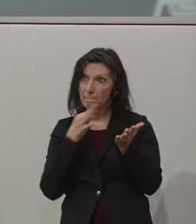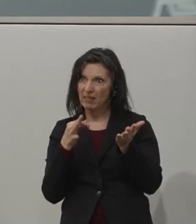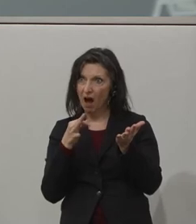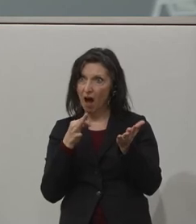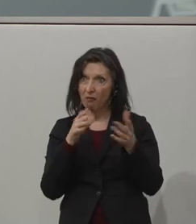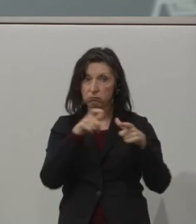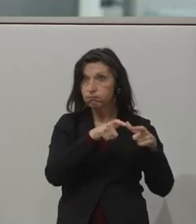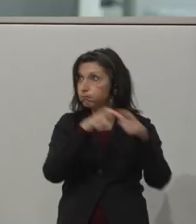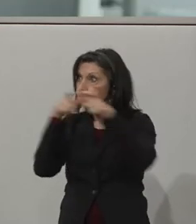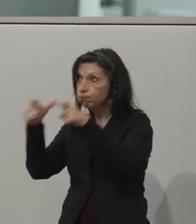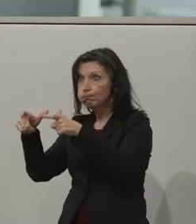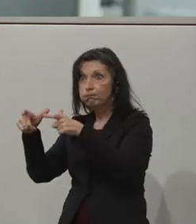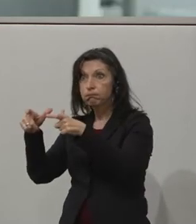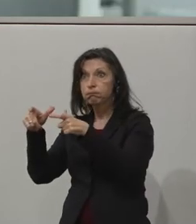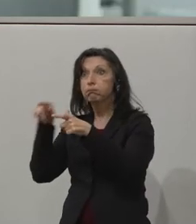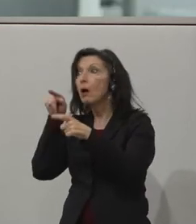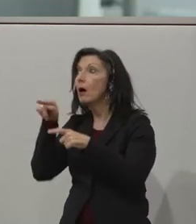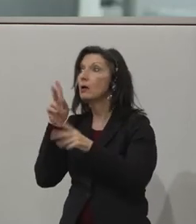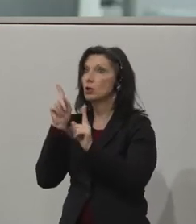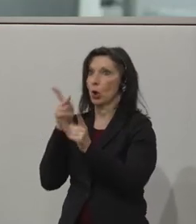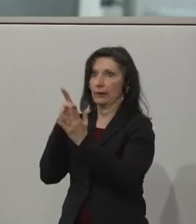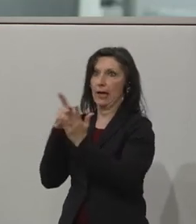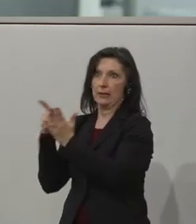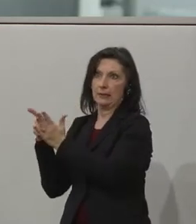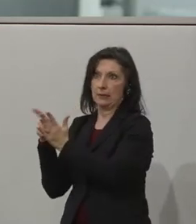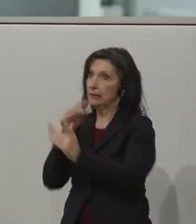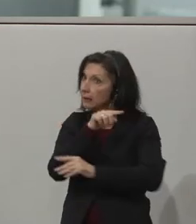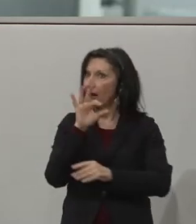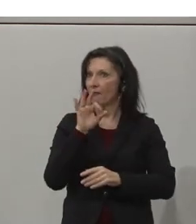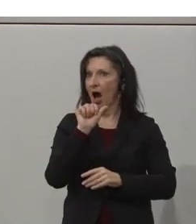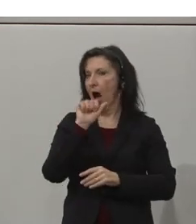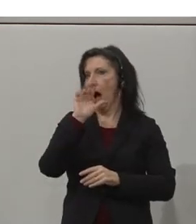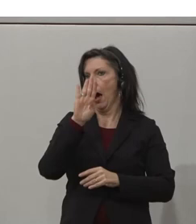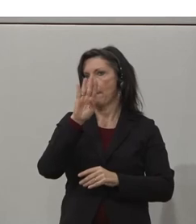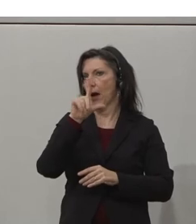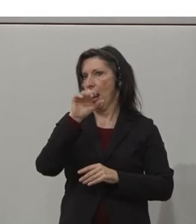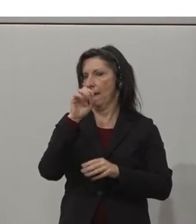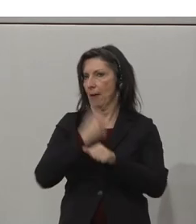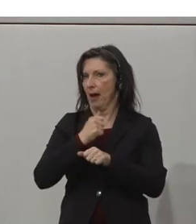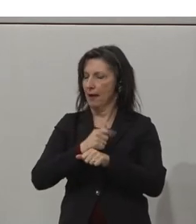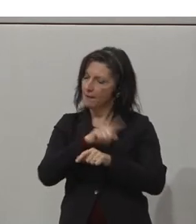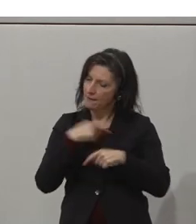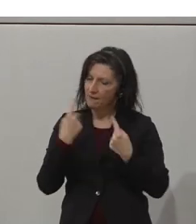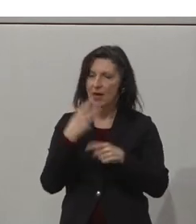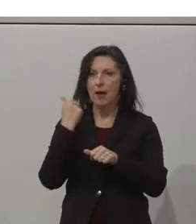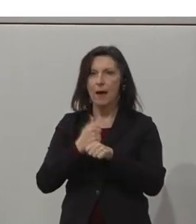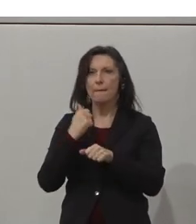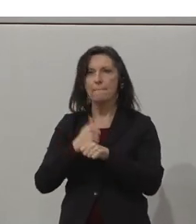And the reason we're doing this is to make inclusive design efficient. What is next for Fable?